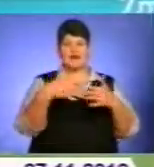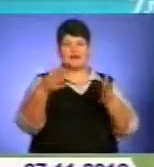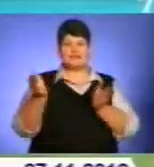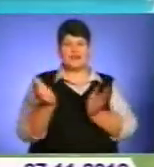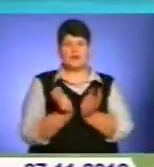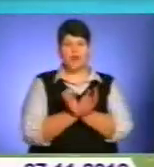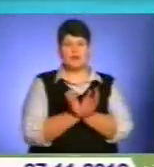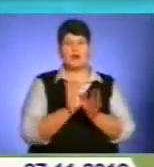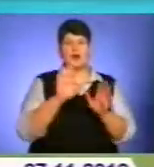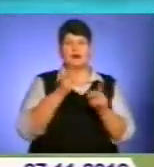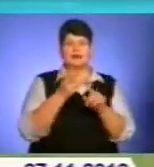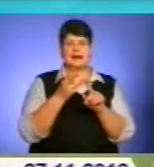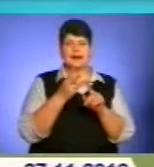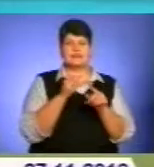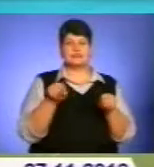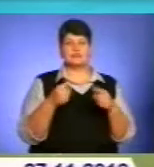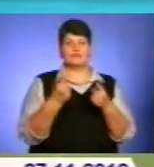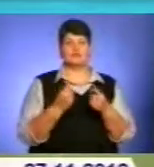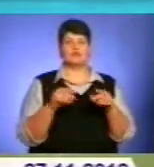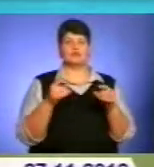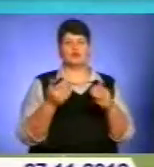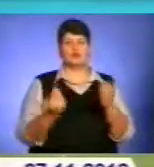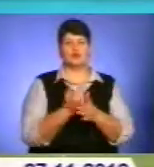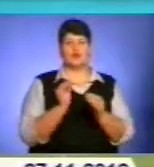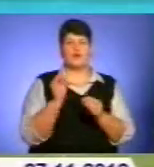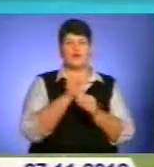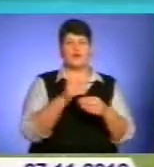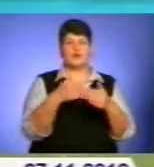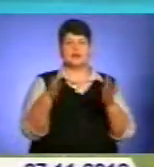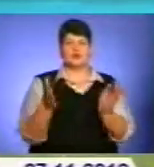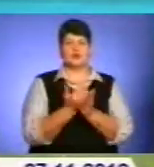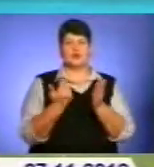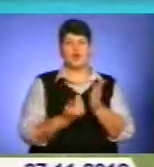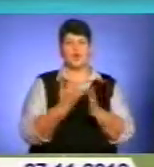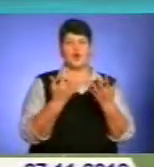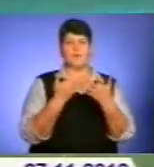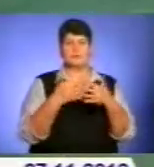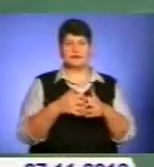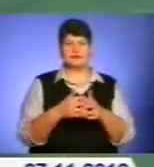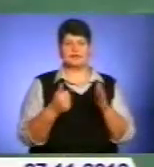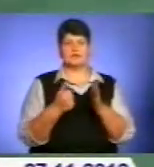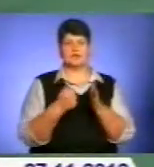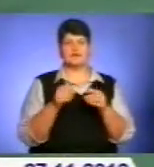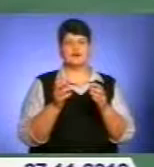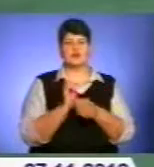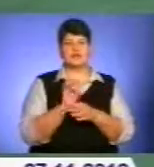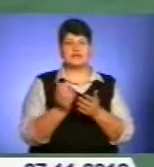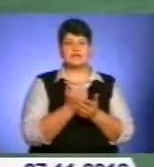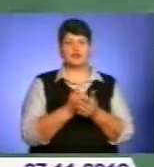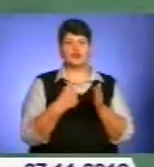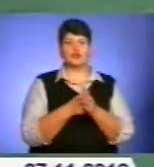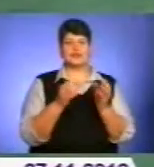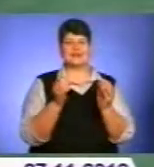етап – створення резервуару і додаткового обладнання, необхідного для доведення потужності термінала до 10 мільярдів кубів. Це дозволить підключити